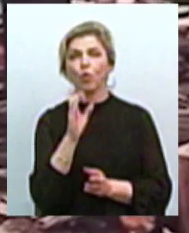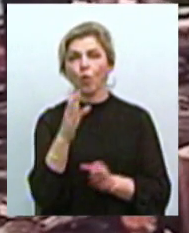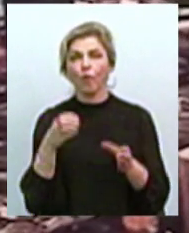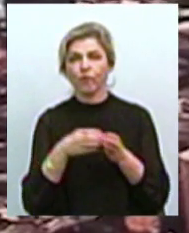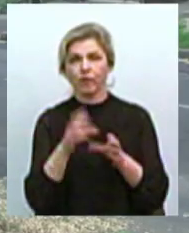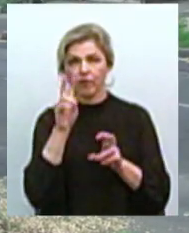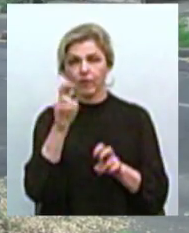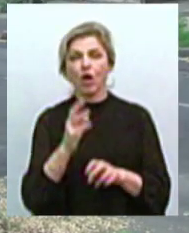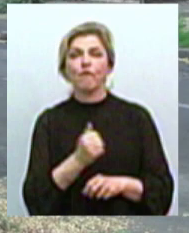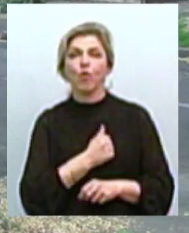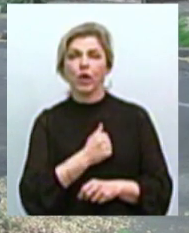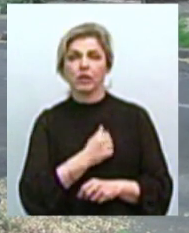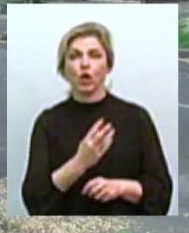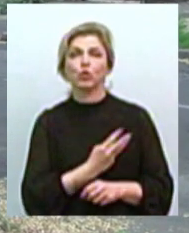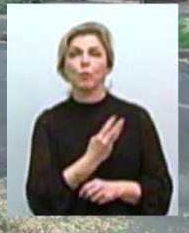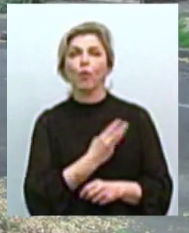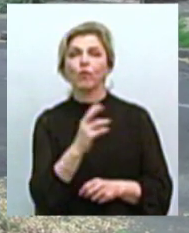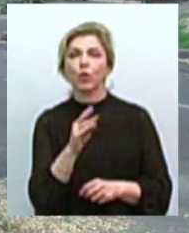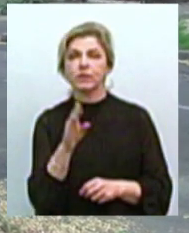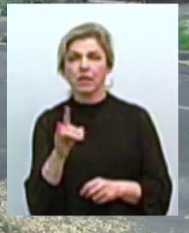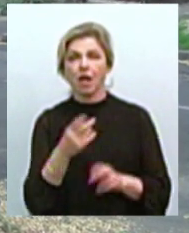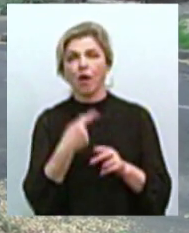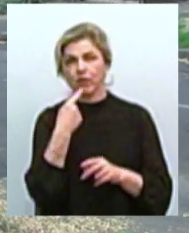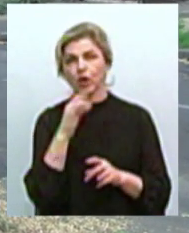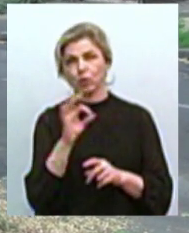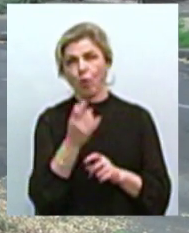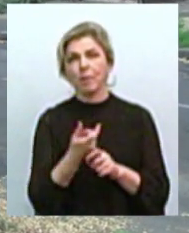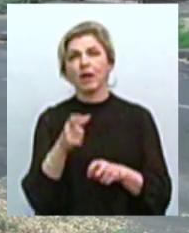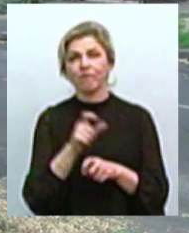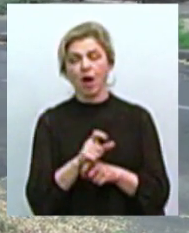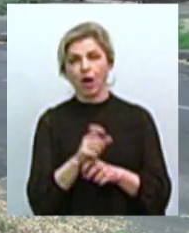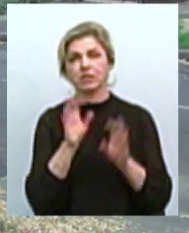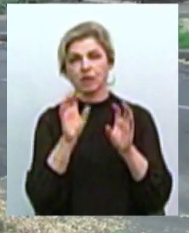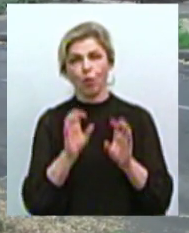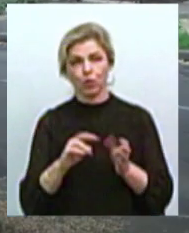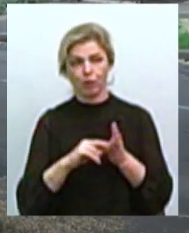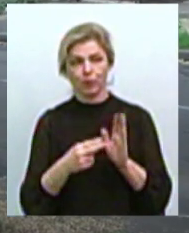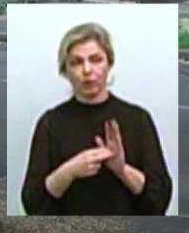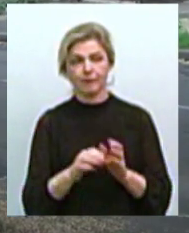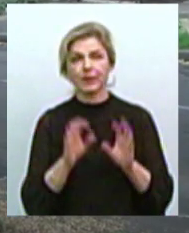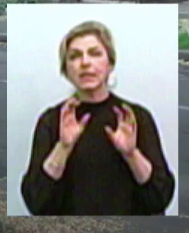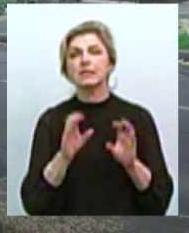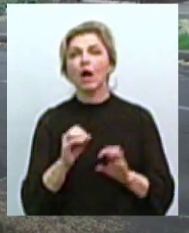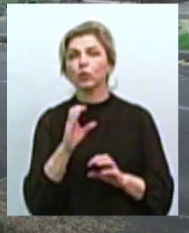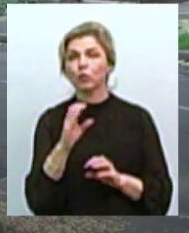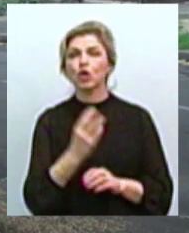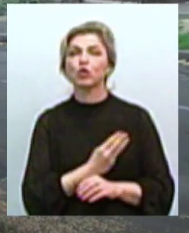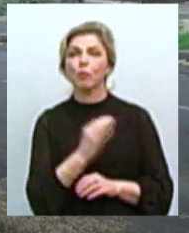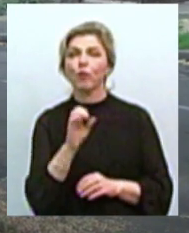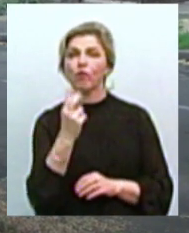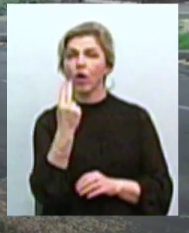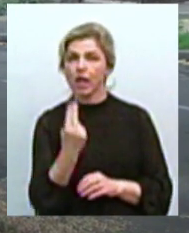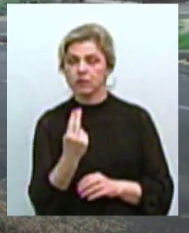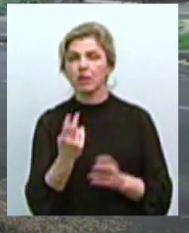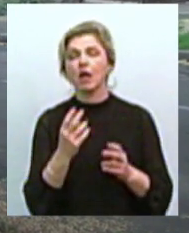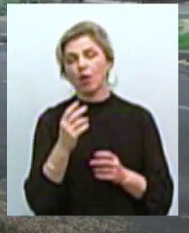військових добровольців говорить про переваги законопроєкту. Статус добровольцям безпосередньо потрібен, тому що, перш за